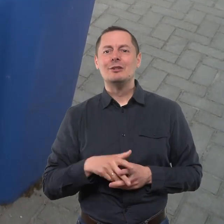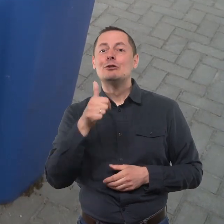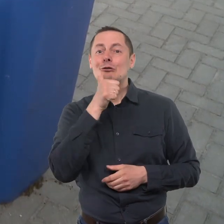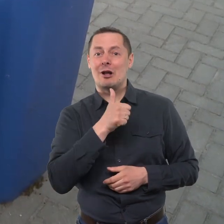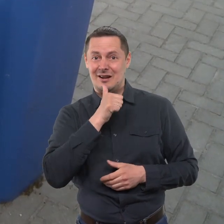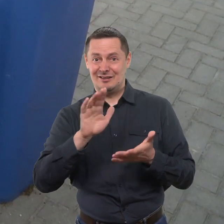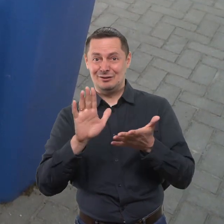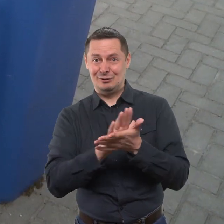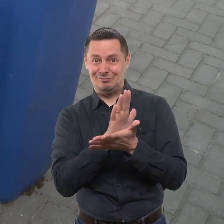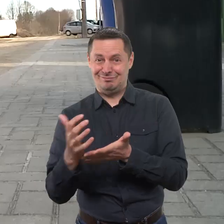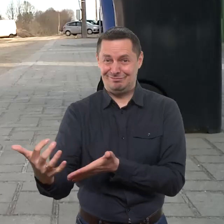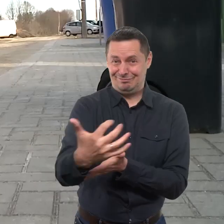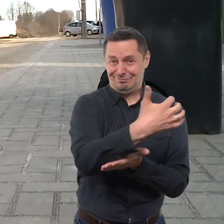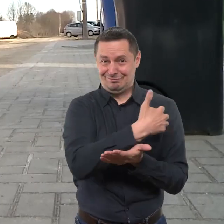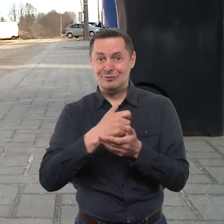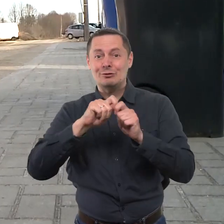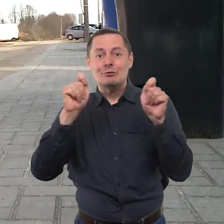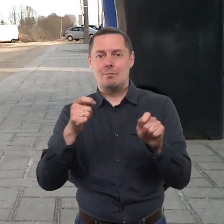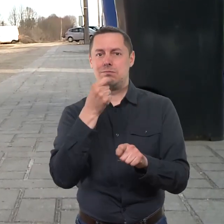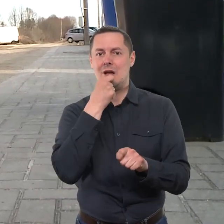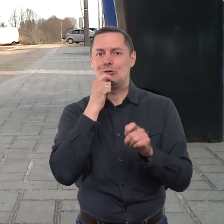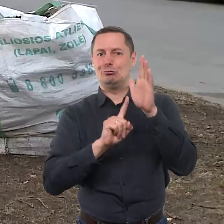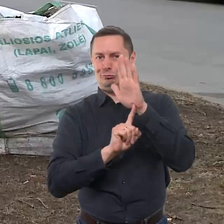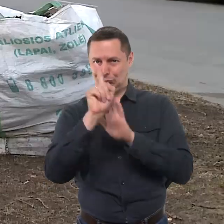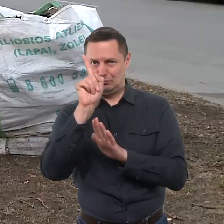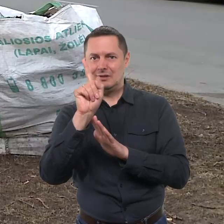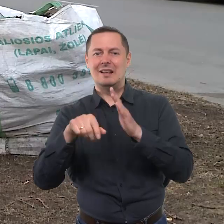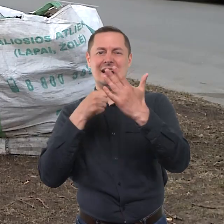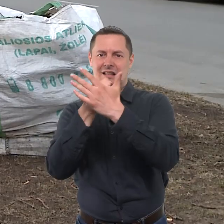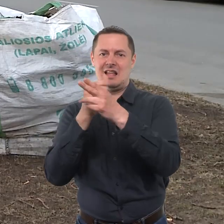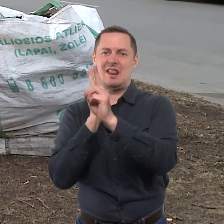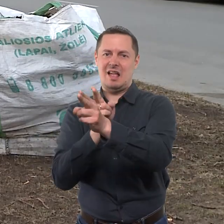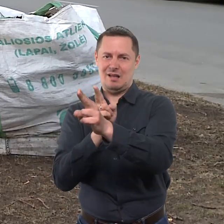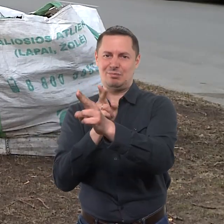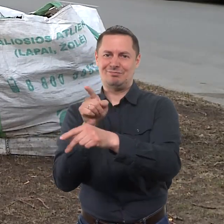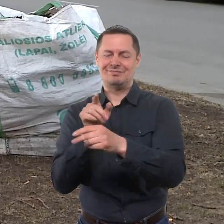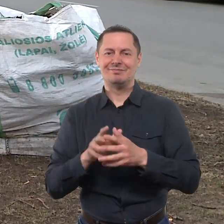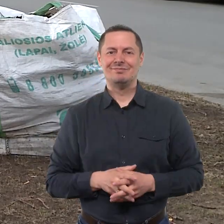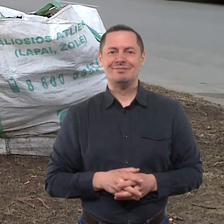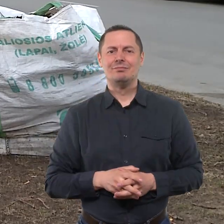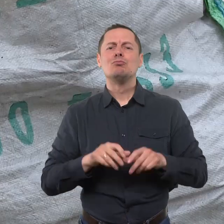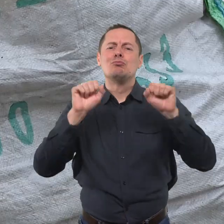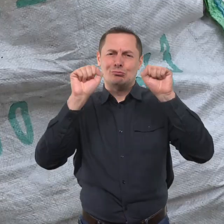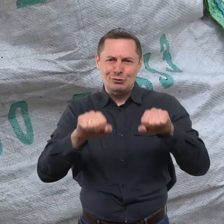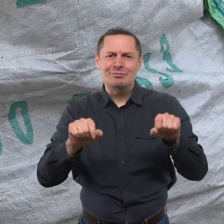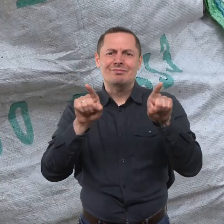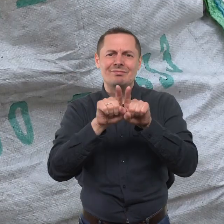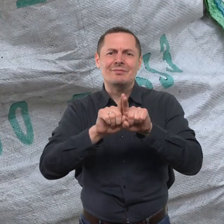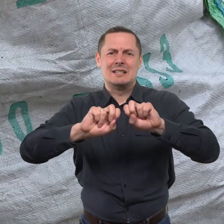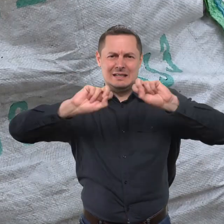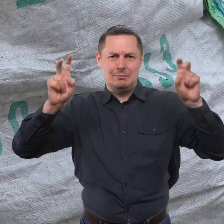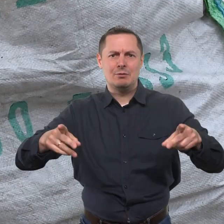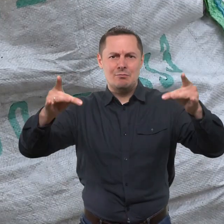vykdomas nuo balandžio pirmos dienos iki lapkričio 30-osios. Tuo tarpo daugiau būtina mūgyventojai gali naudoti žaliųjų